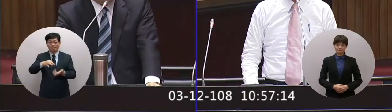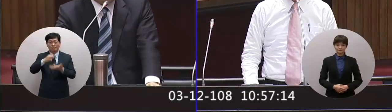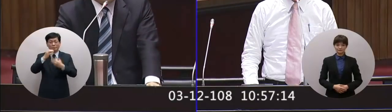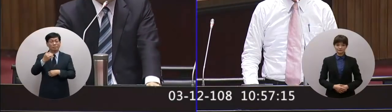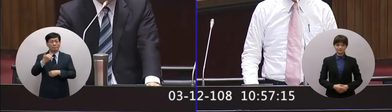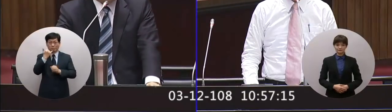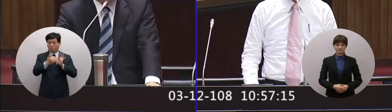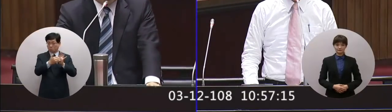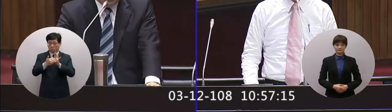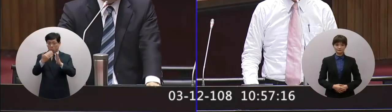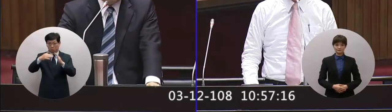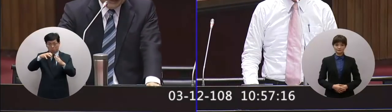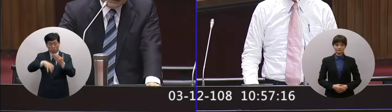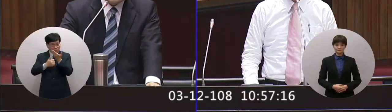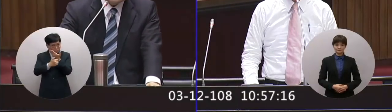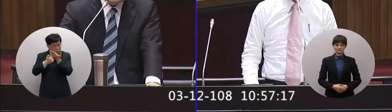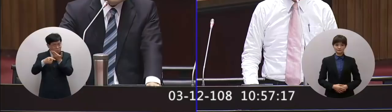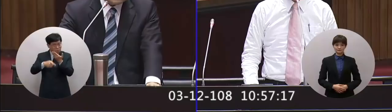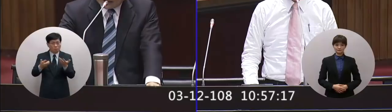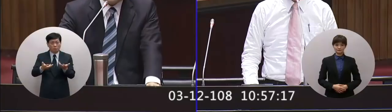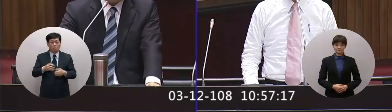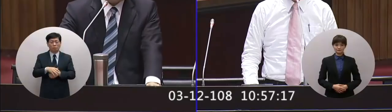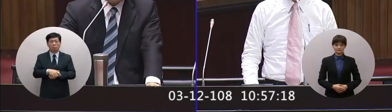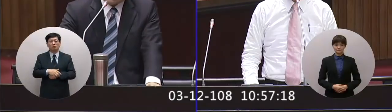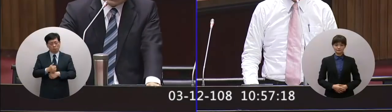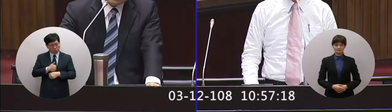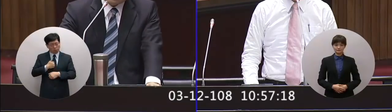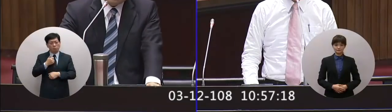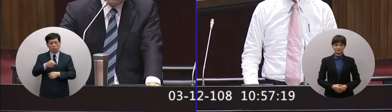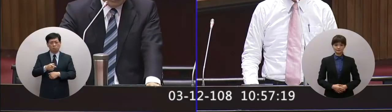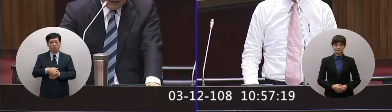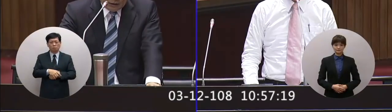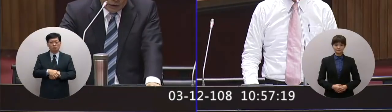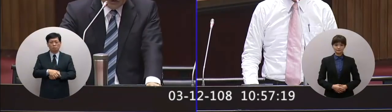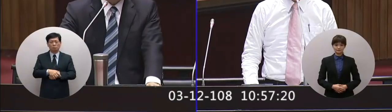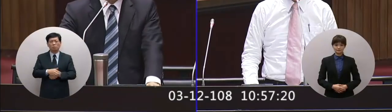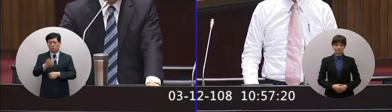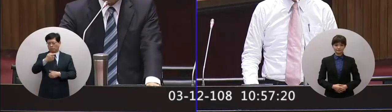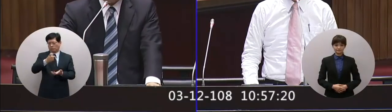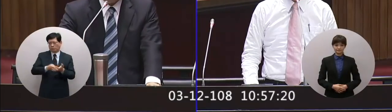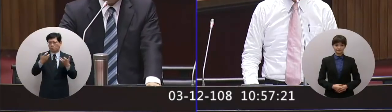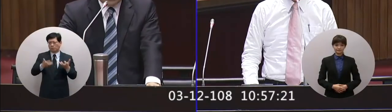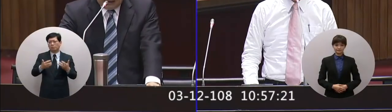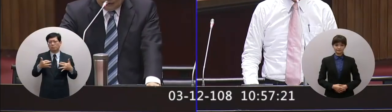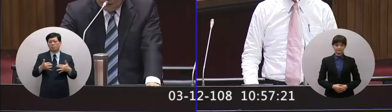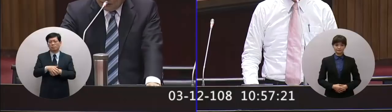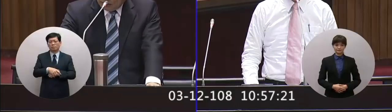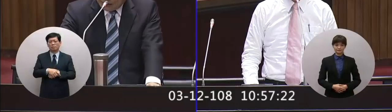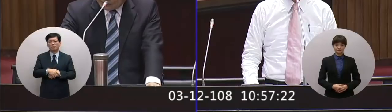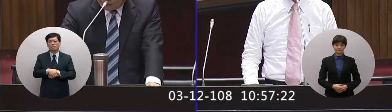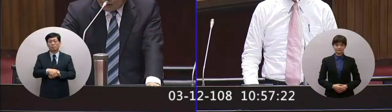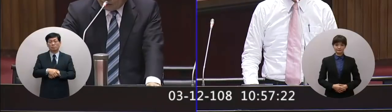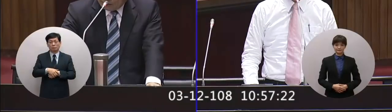如何防止校園毒品危機這個確實是已經一個嚴重的問題那